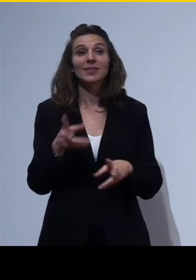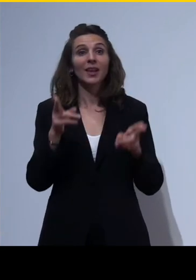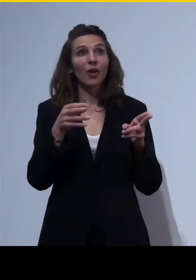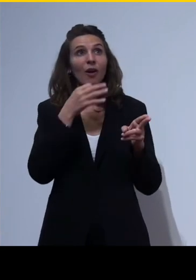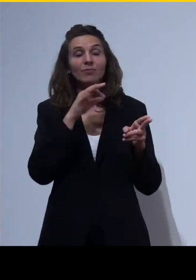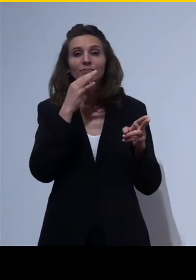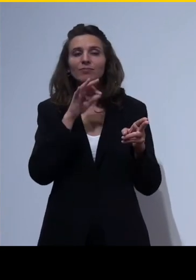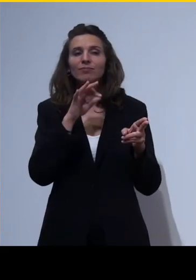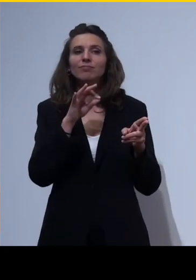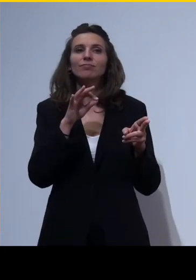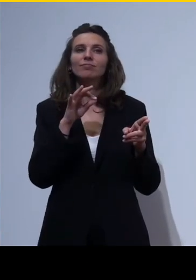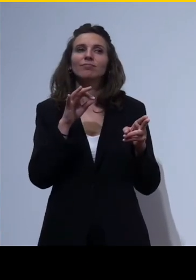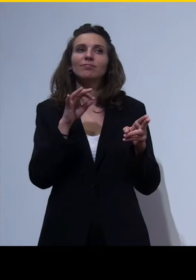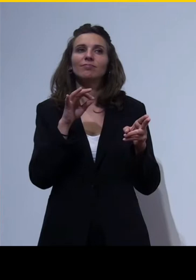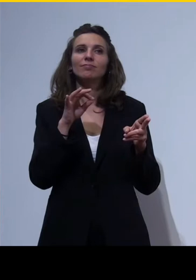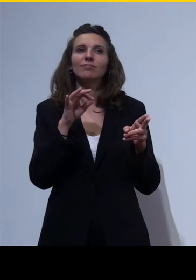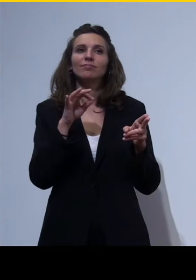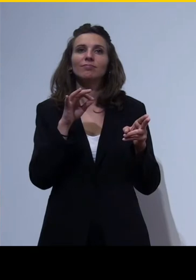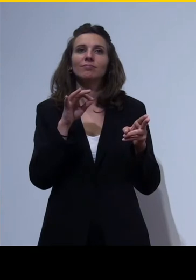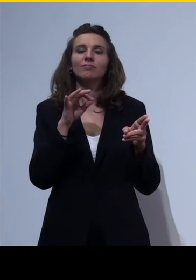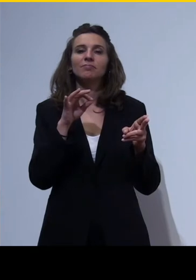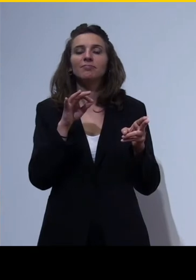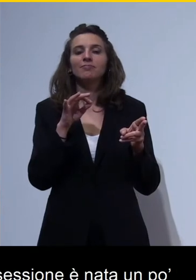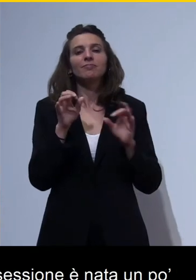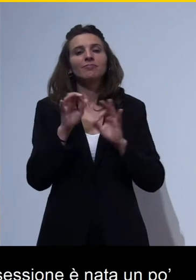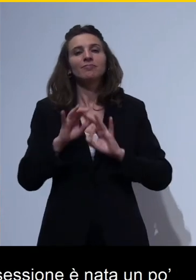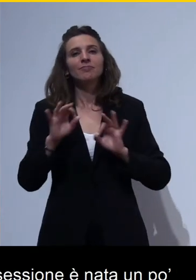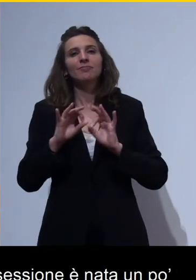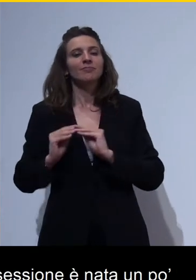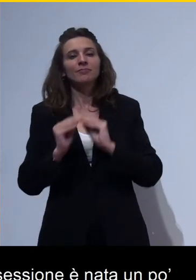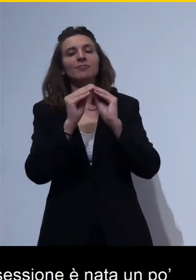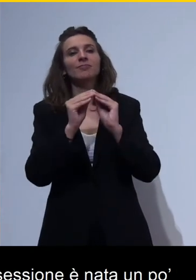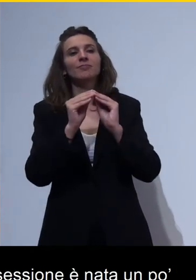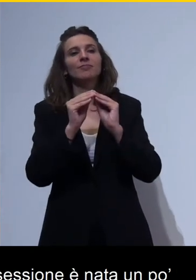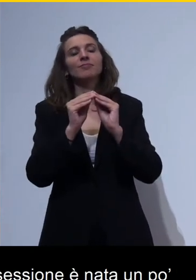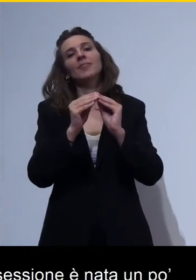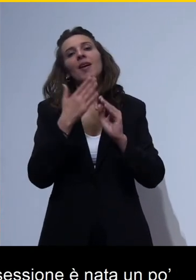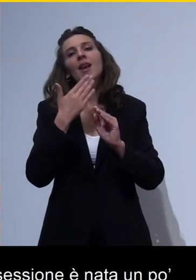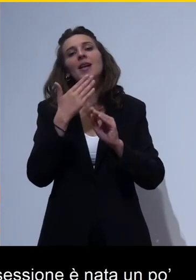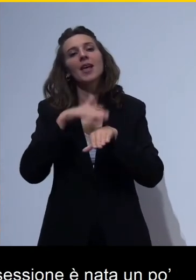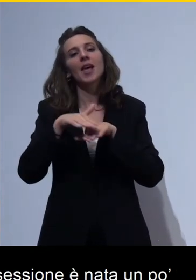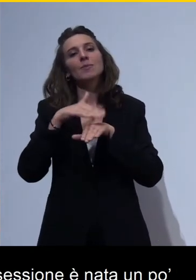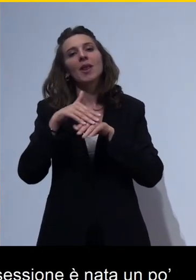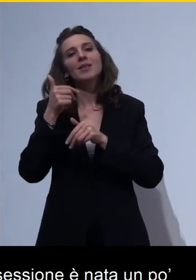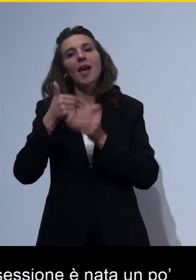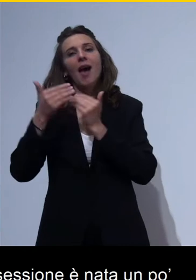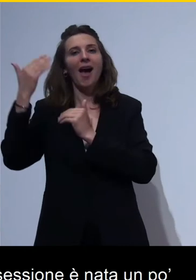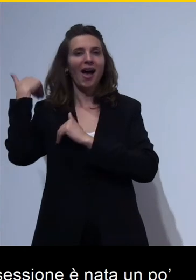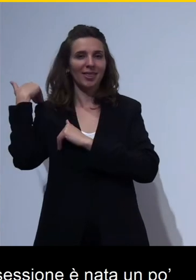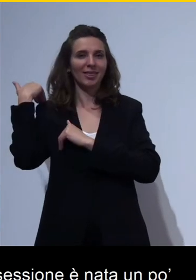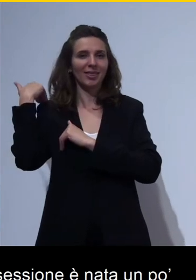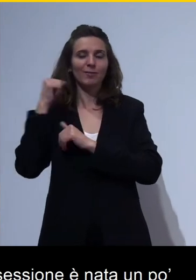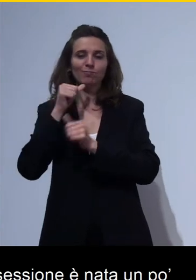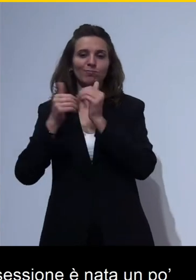un po' dalle esperienze degli anni passati, dalle